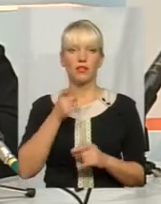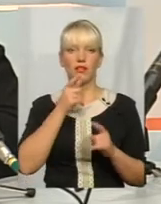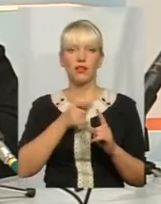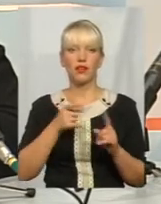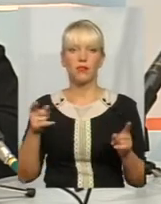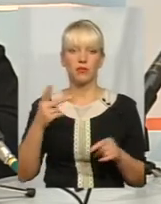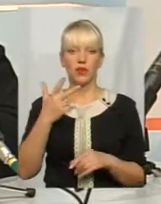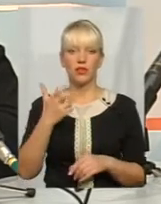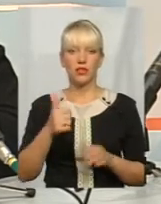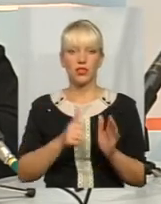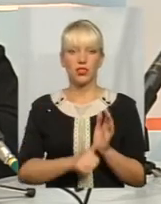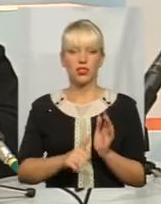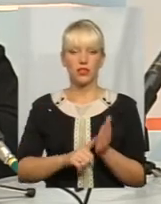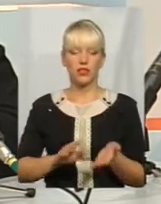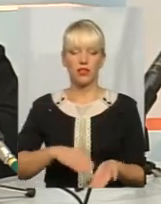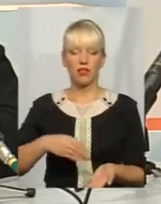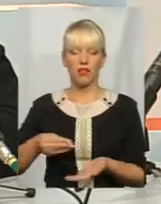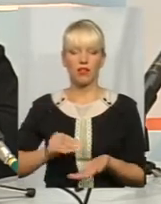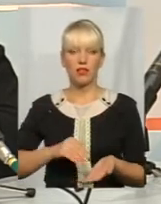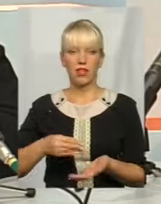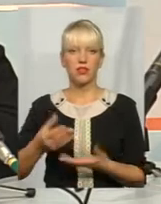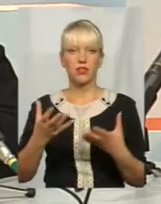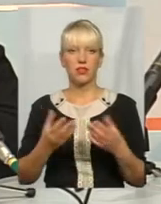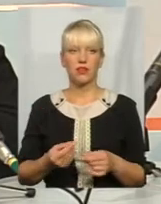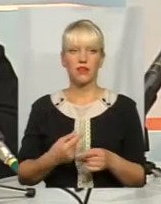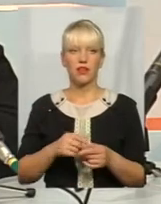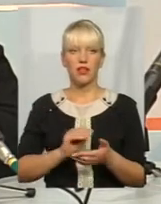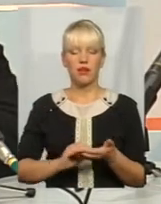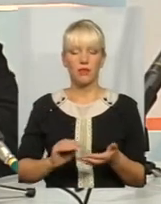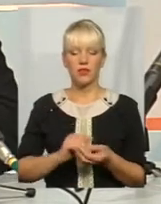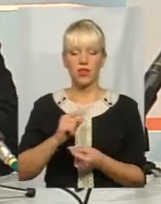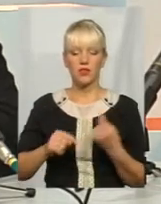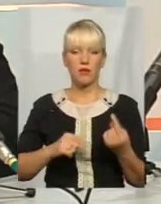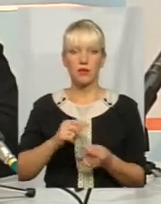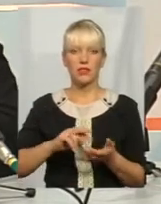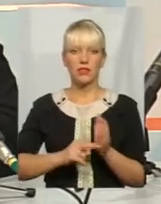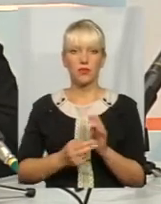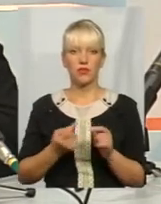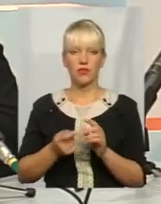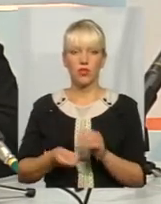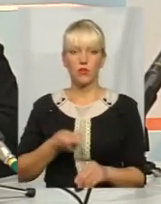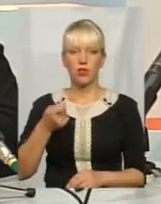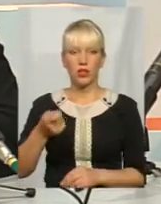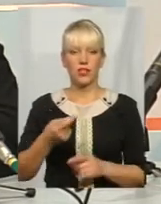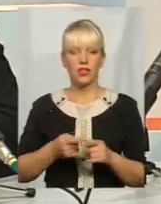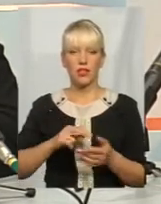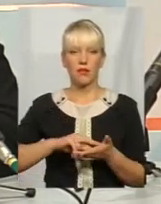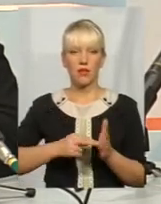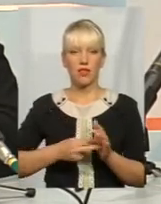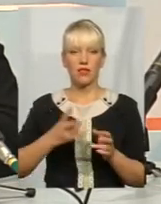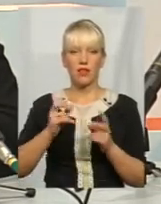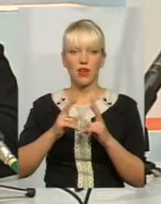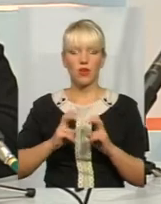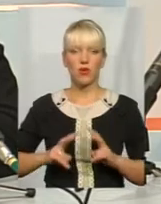360 календарних днів, написавши бізнес-план, вона подає цей бізнес-план на розгляд комісії з